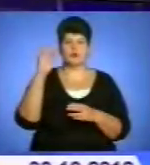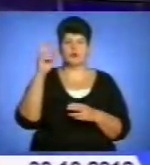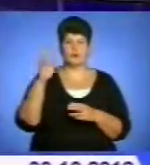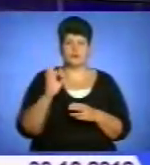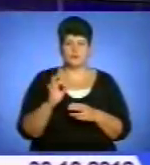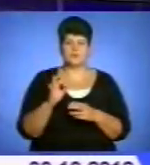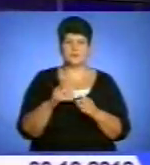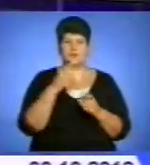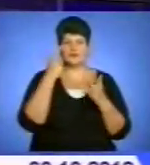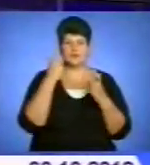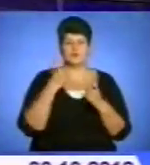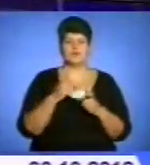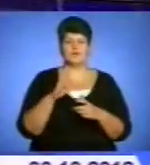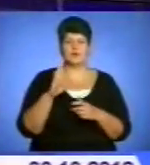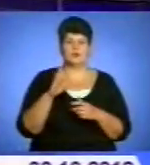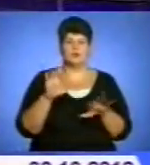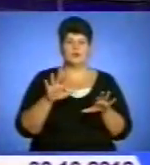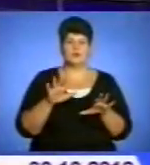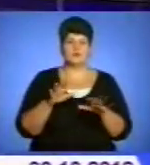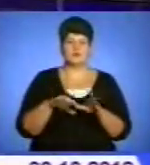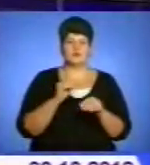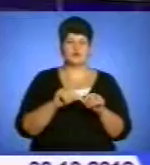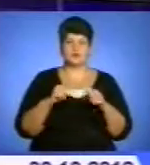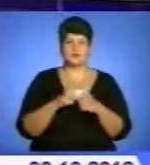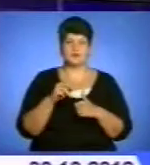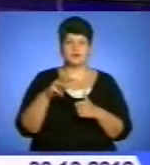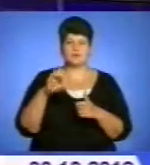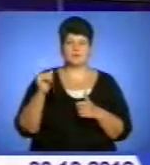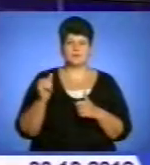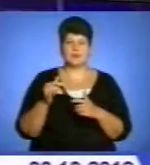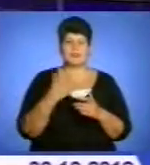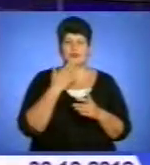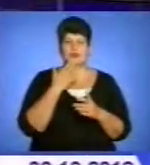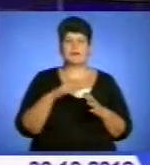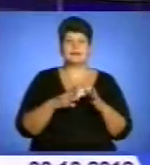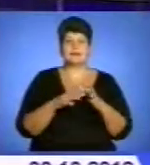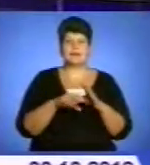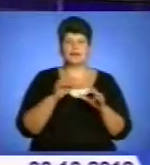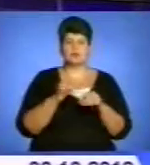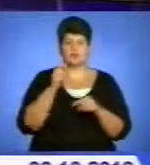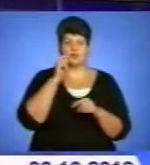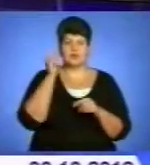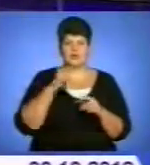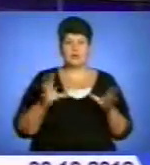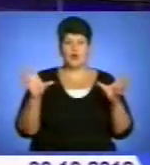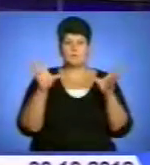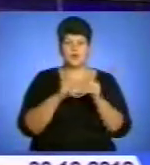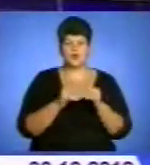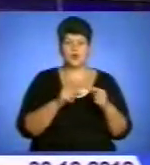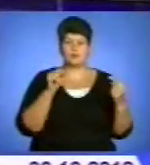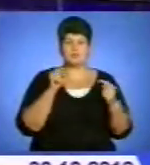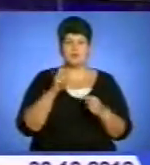виборчої комісії Михайло Сухецький. Народний депутат України, голова обласного виборчого штабу об'єднаної опозиції